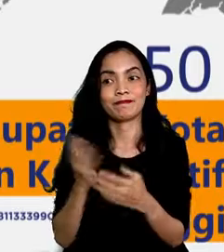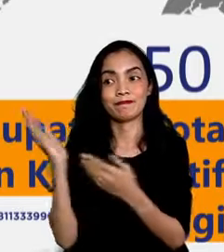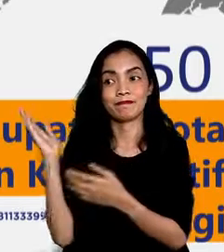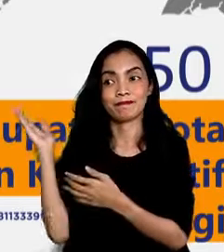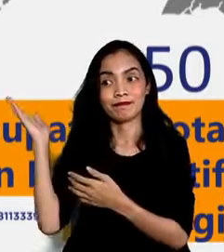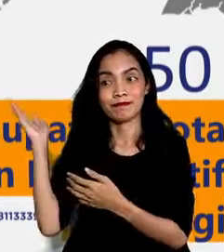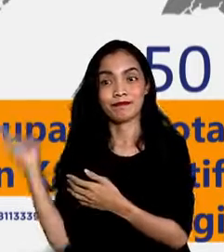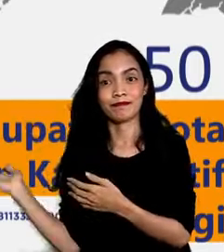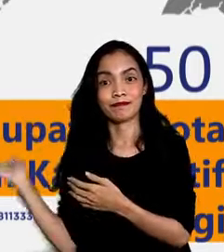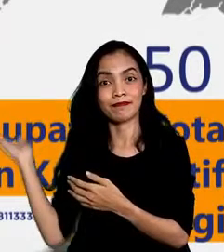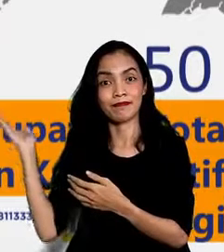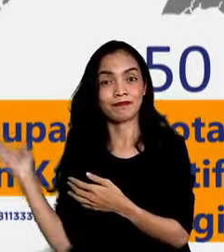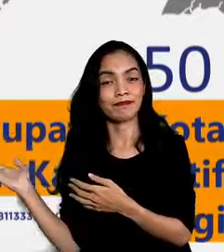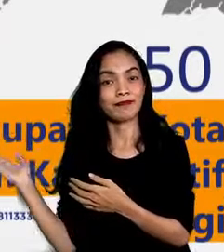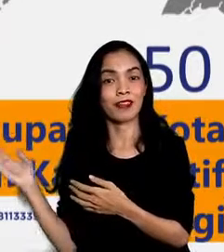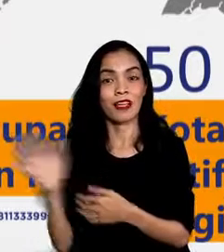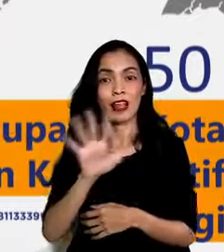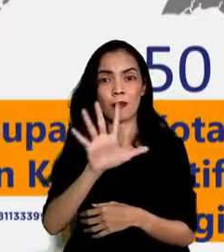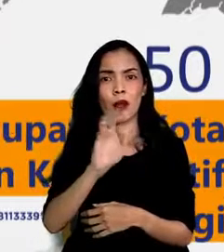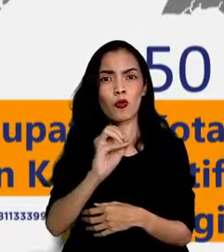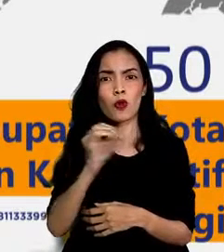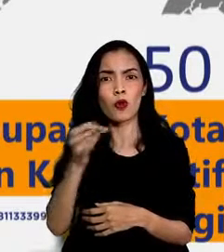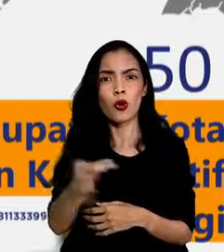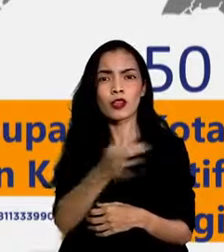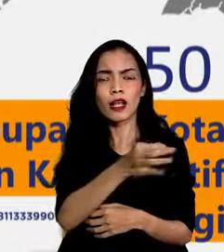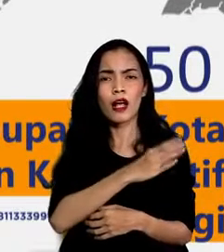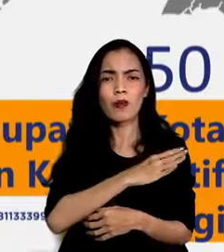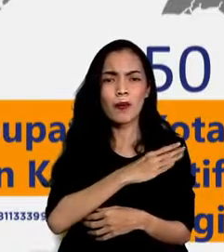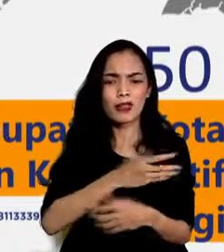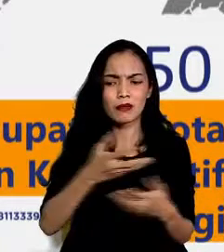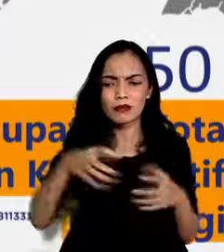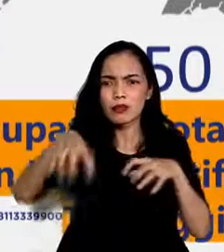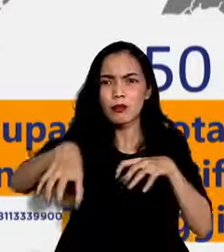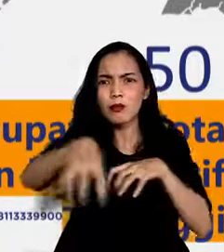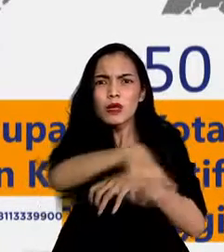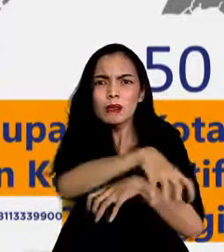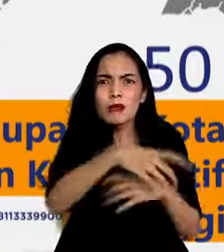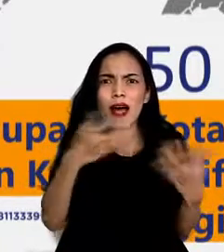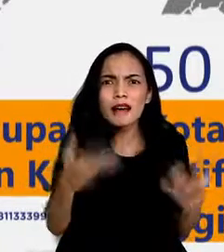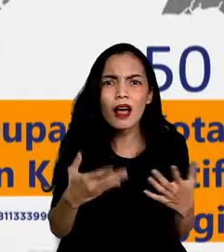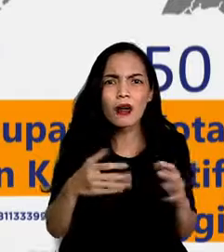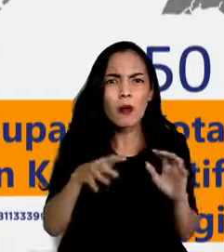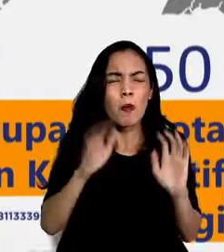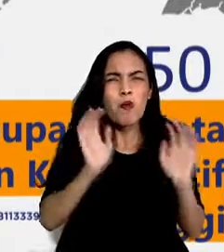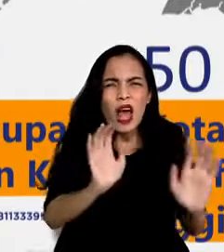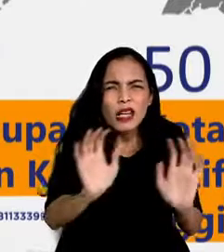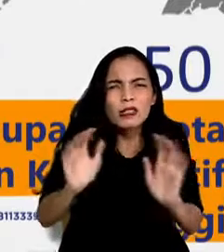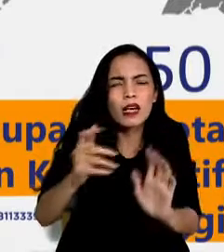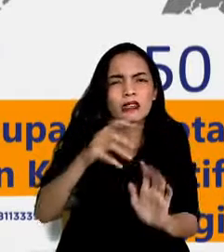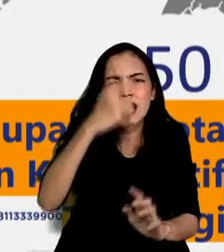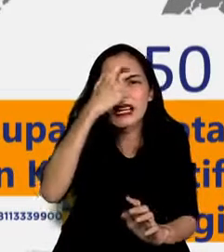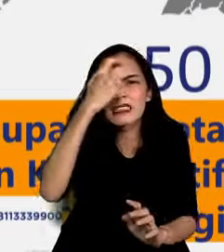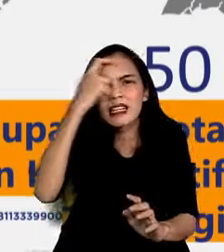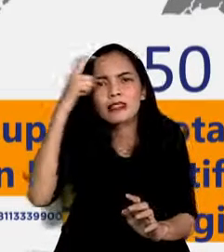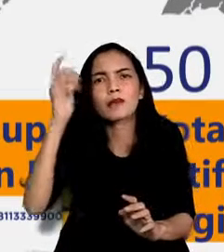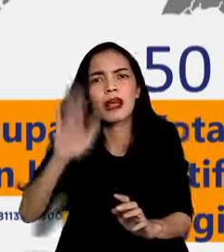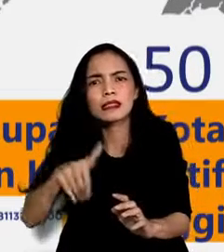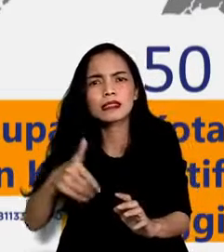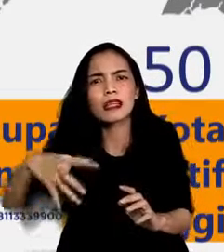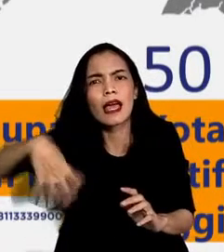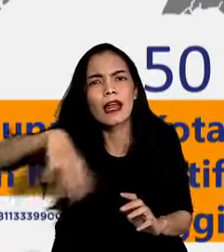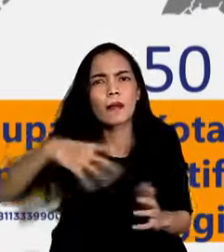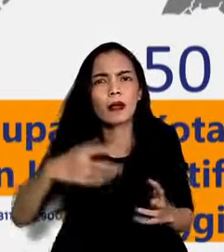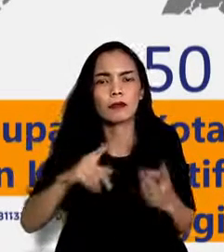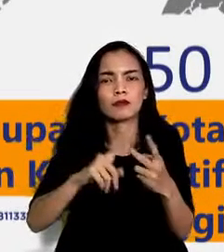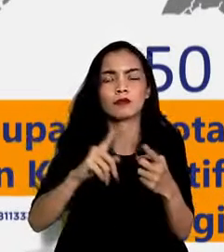daftar nama dari 50 kabupaten kota dengan jumlah kasus aktif tertinggi di Indonesia. Dapat dilihat bahwa